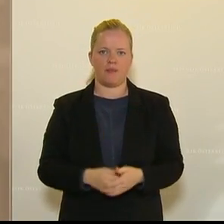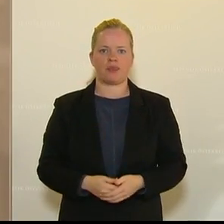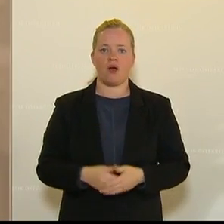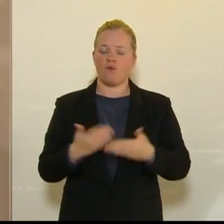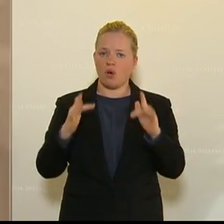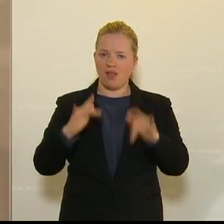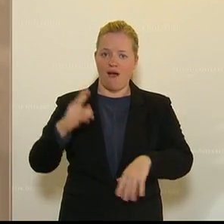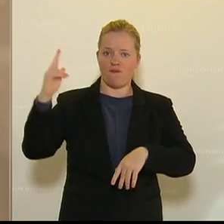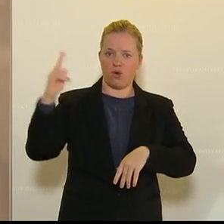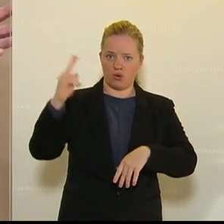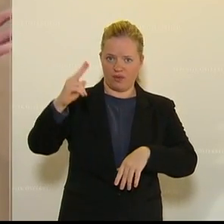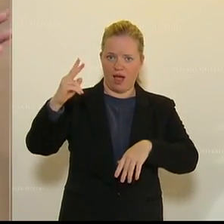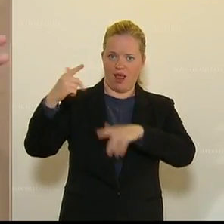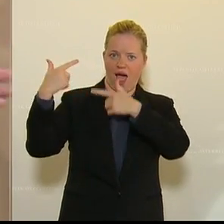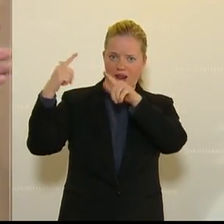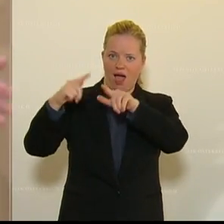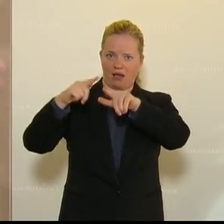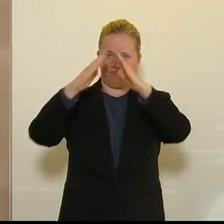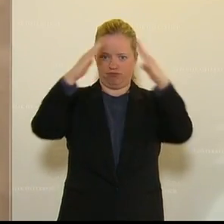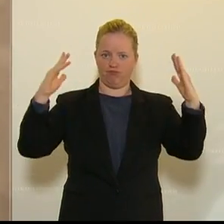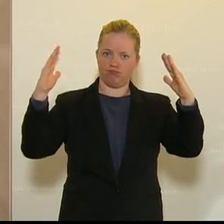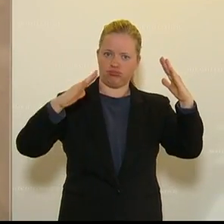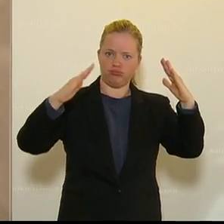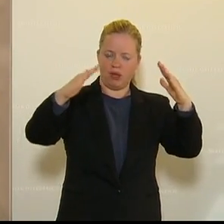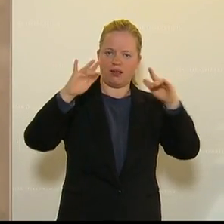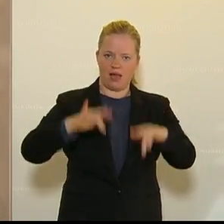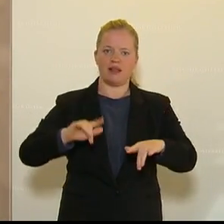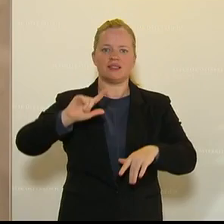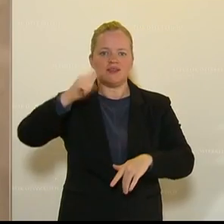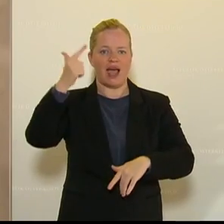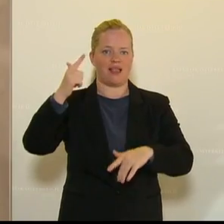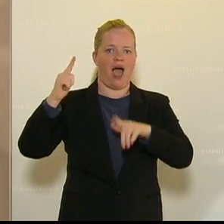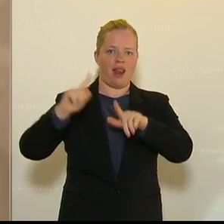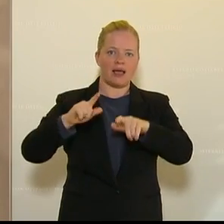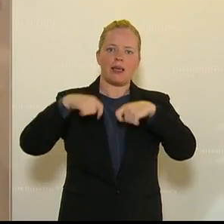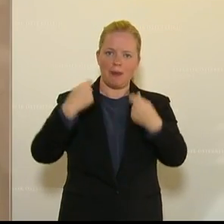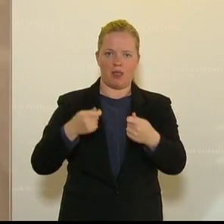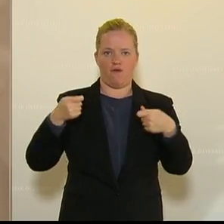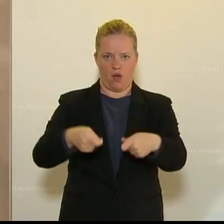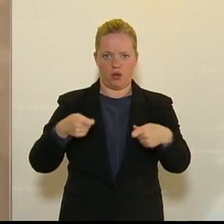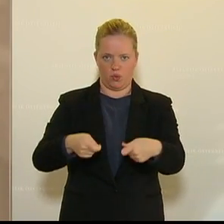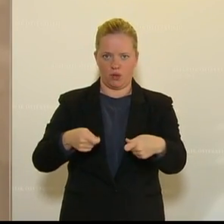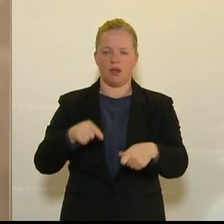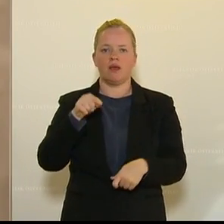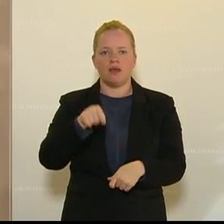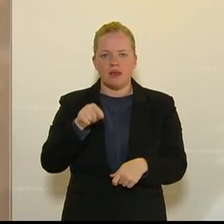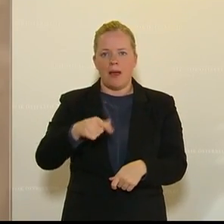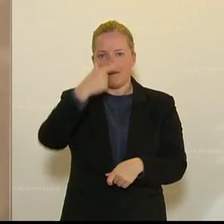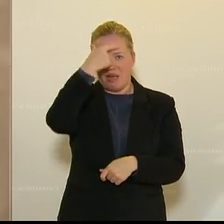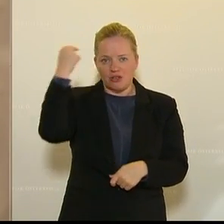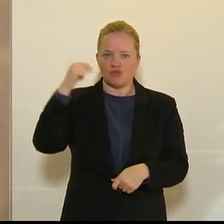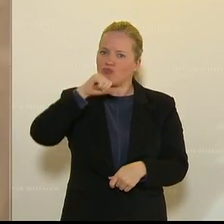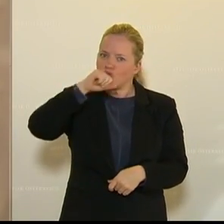Photovoltaikanlagen gibt auf Einfamilienhäusern, dass es auch für eine Zweitanlage eine Förderung gibt, weil das sind meistens die Menschen, die eine